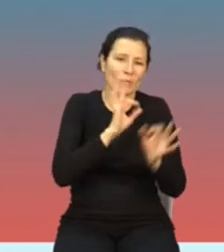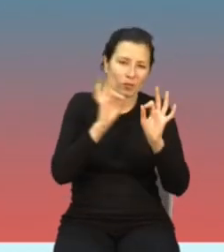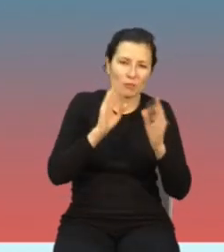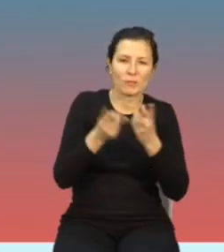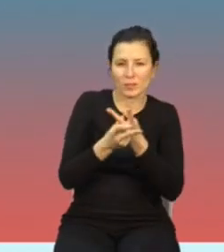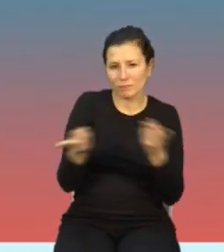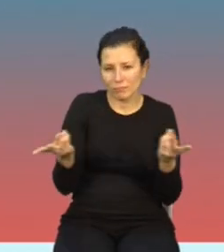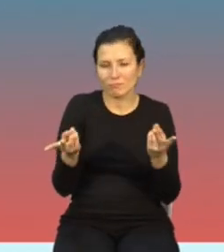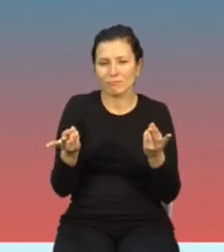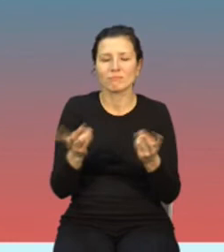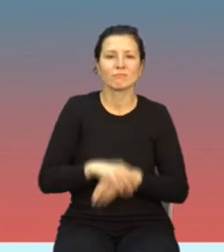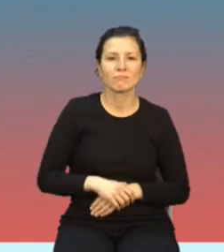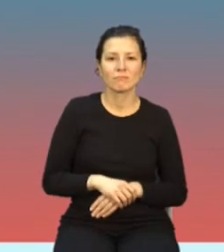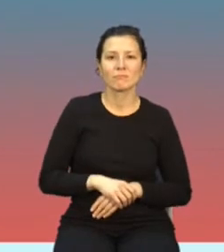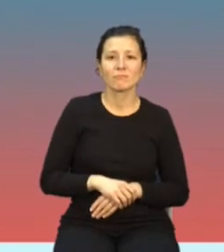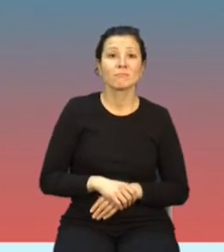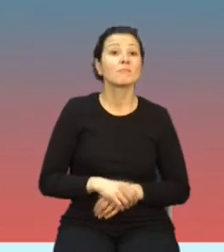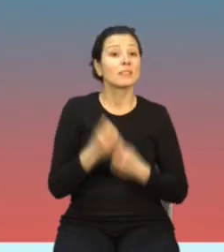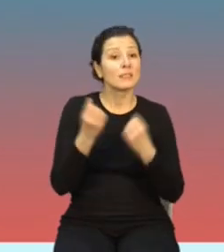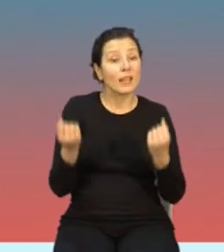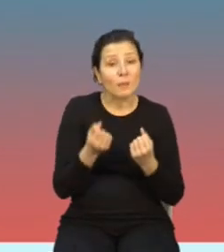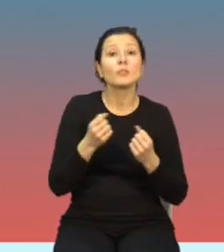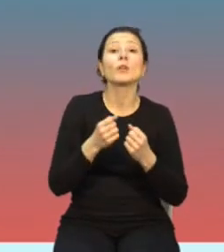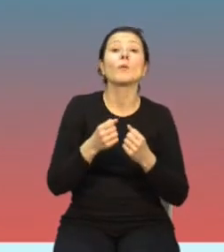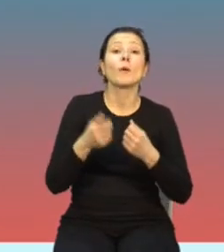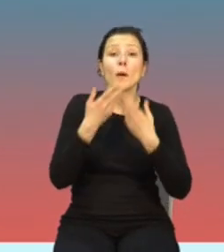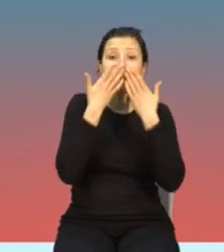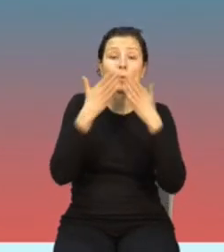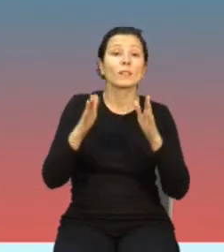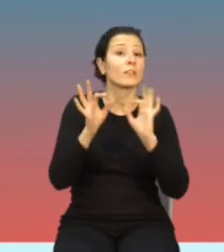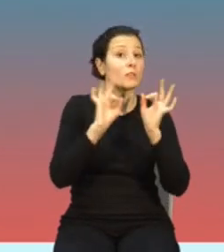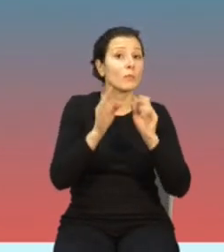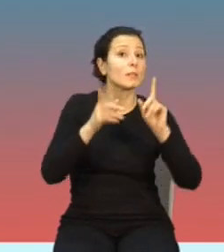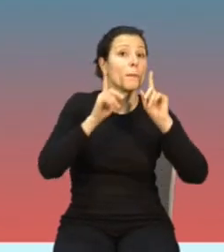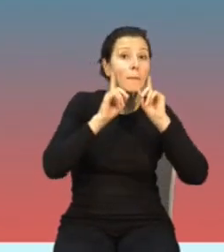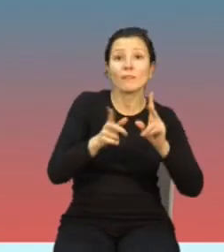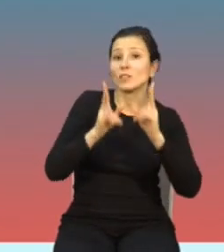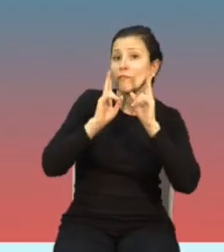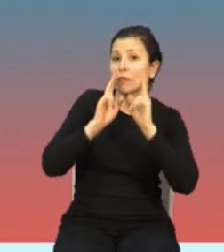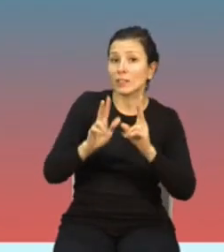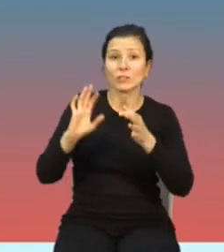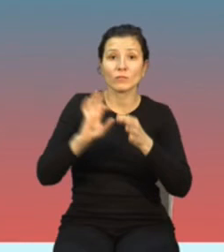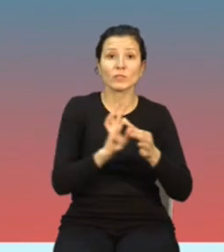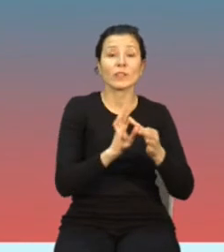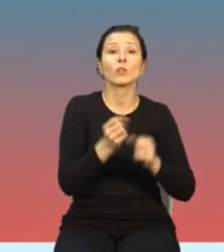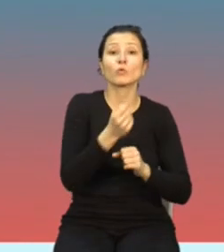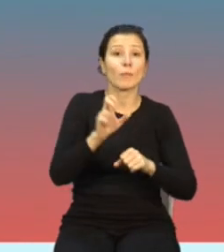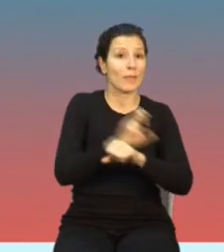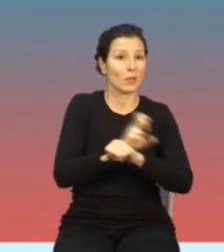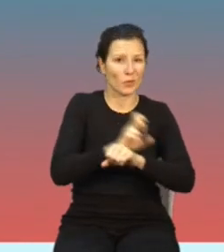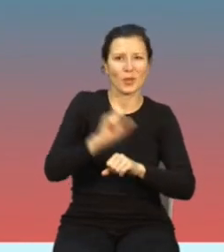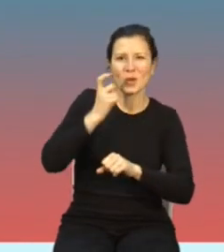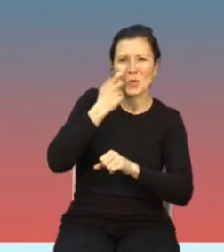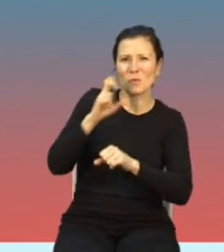staramy się tutaj przedstawiać informacje faktyczne, rzeczywiste na temat stosowanych technologii, zwłaszcza technologii